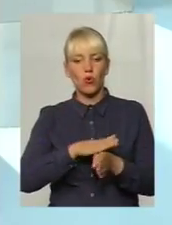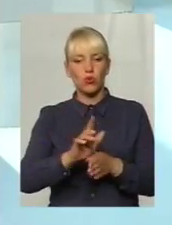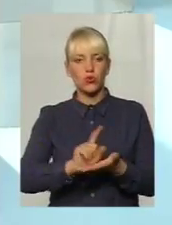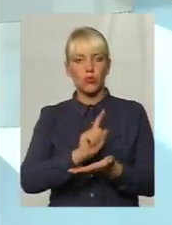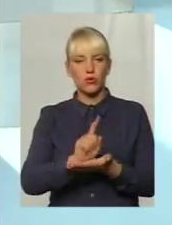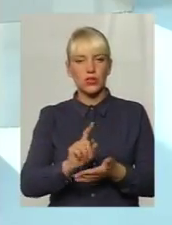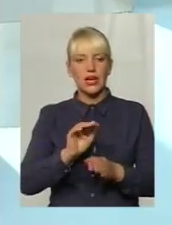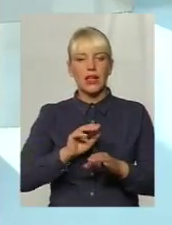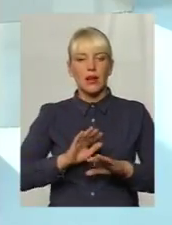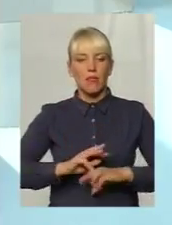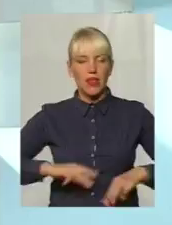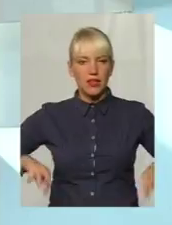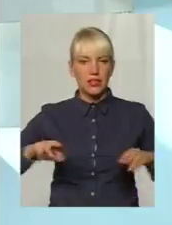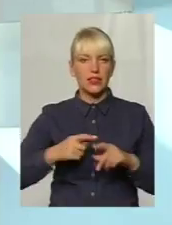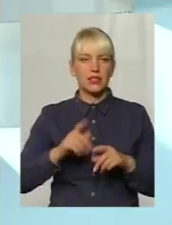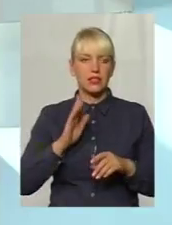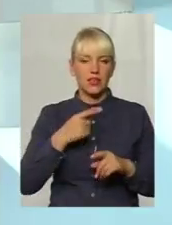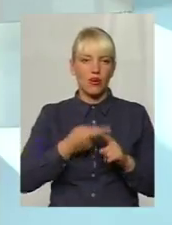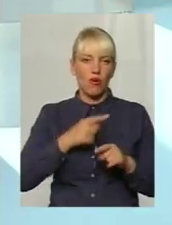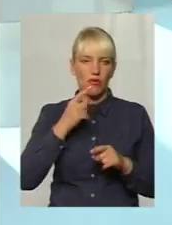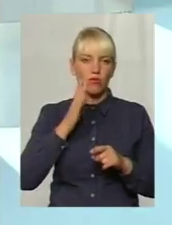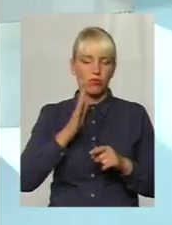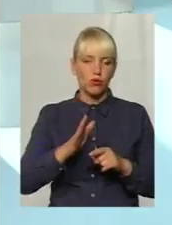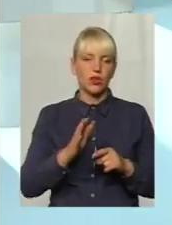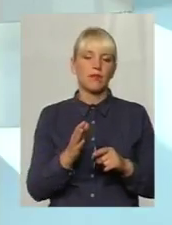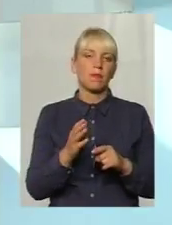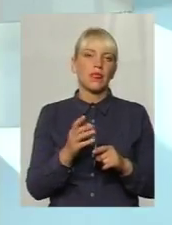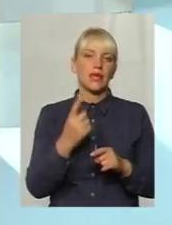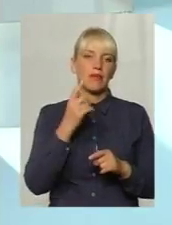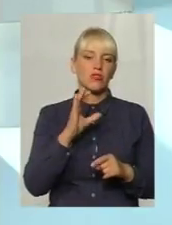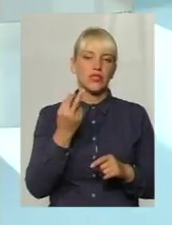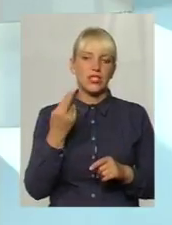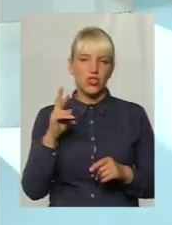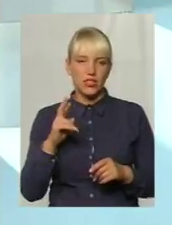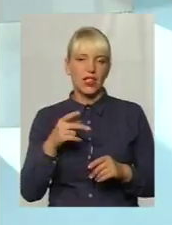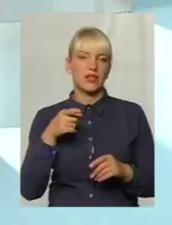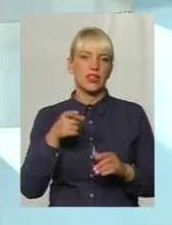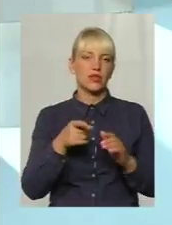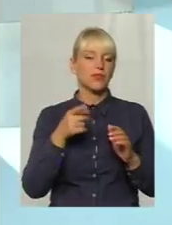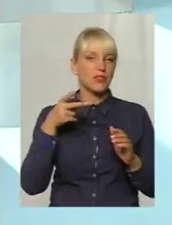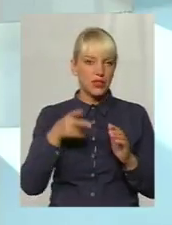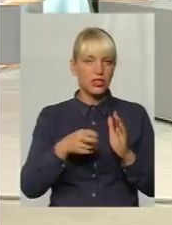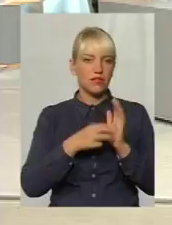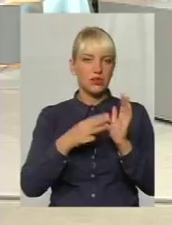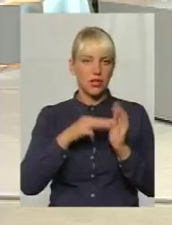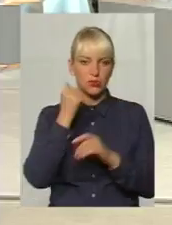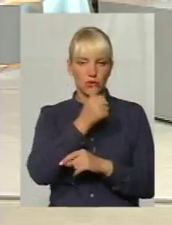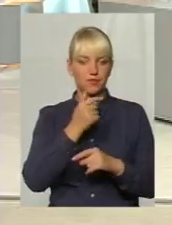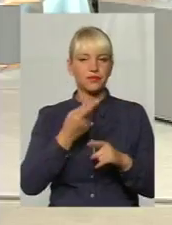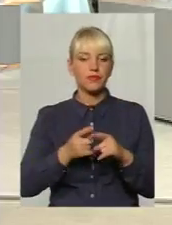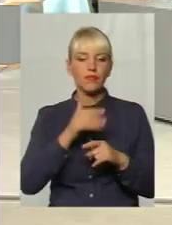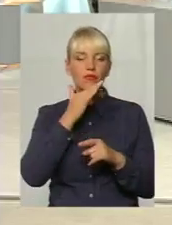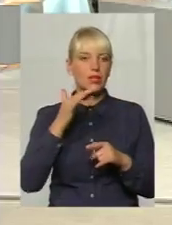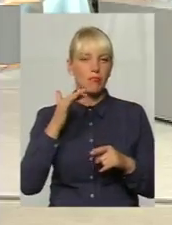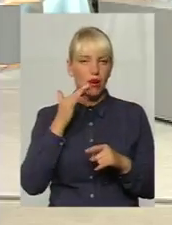впроваджено з 1 січня 2018 року. Багато це зв'язано із законотворчими ініціативами, із